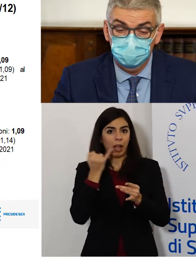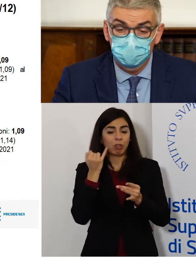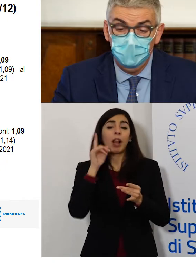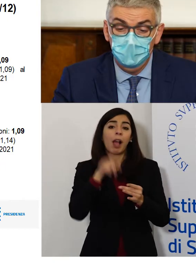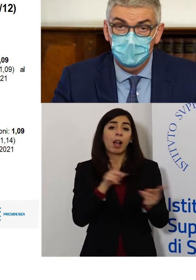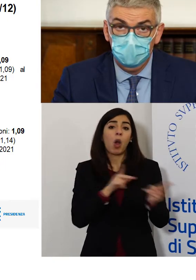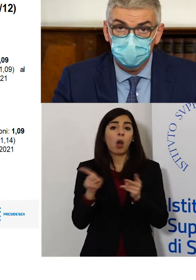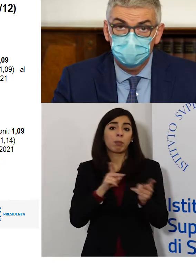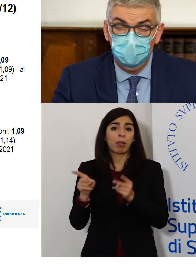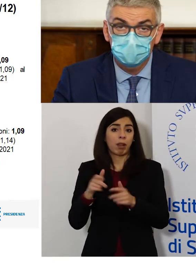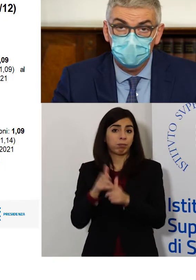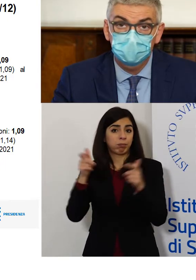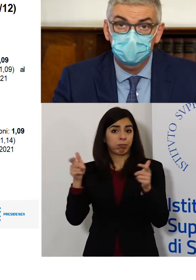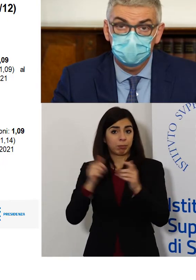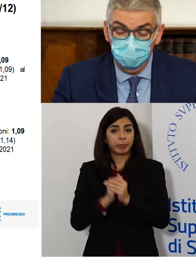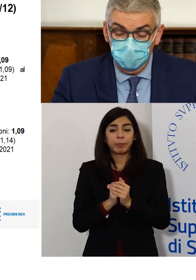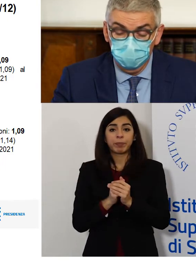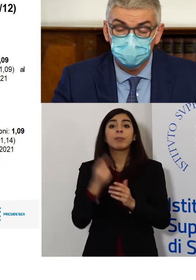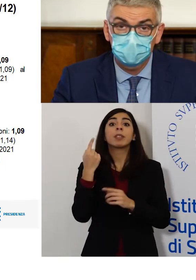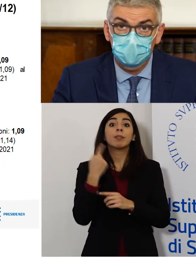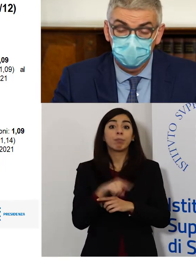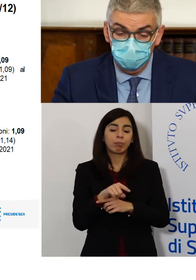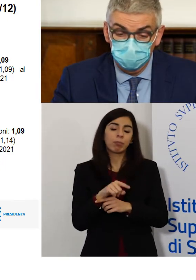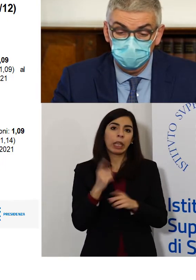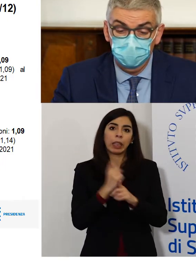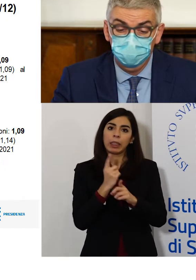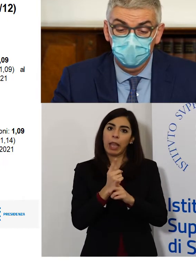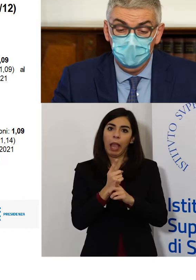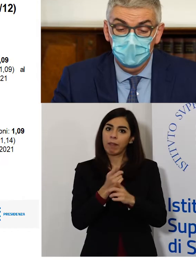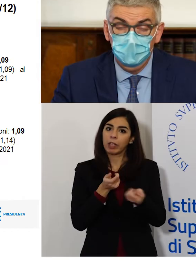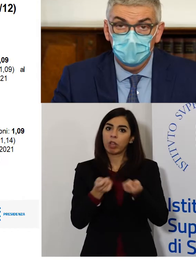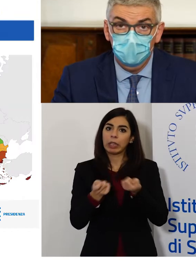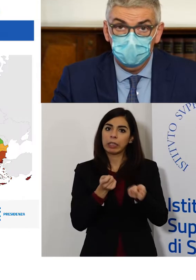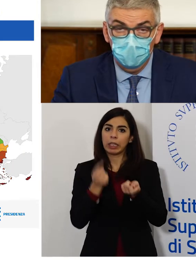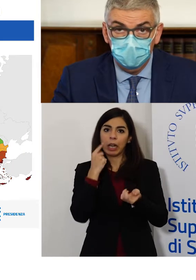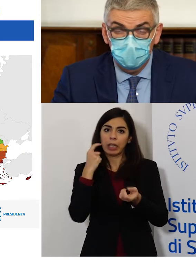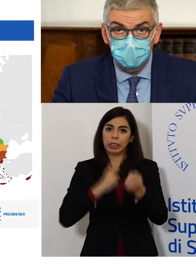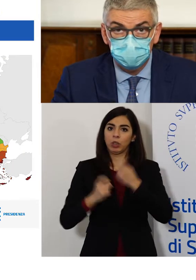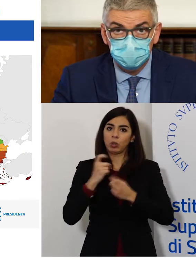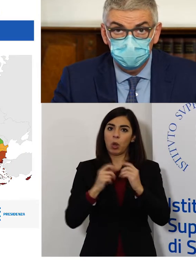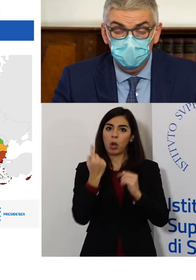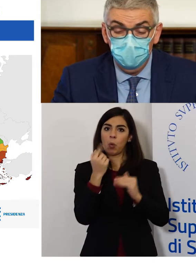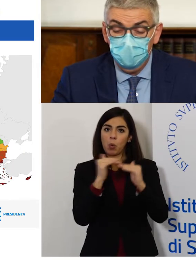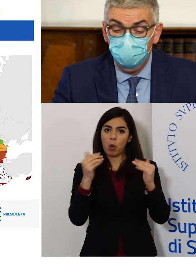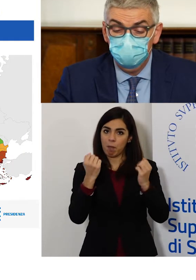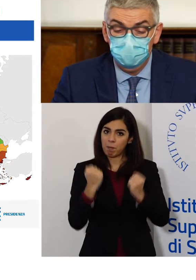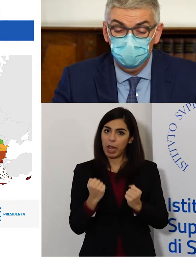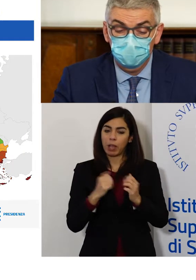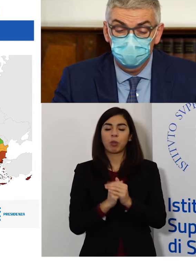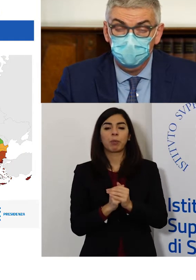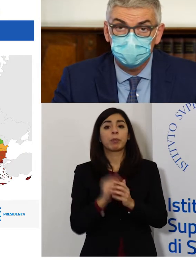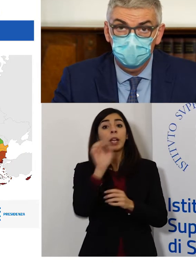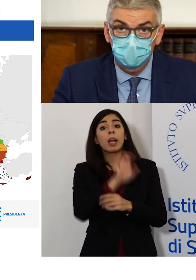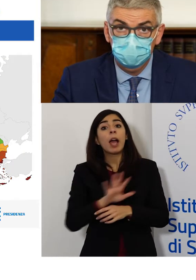ospedalizzazioni e questo è un trend che dobbiamo cercare di invertire. Quando guardiamo la situazione europea